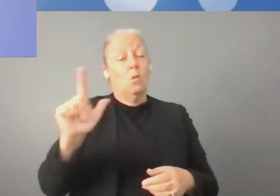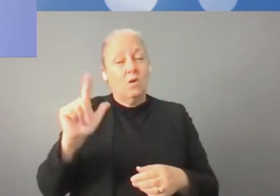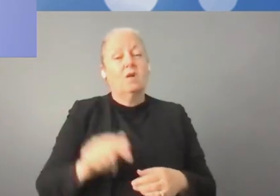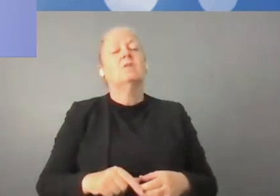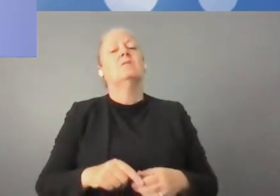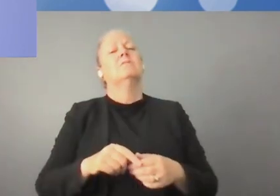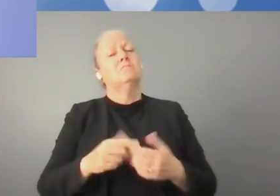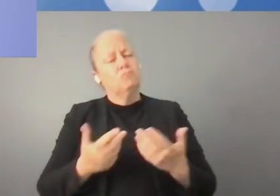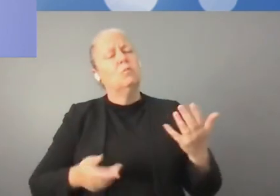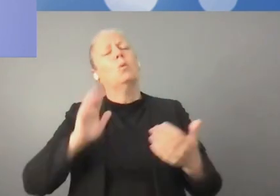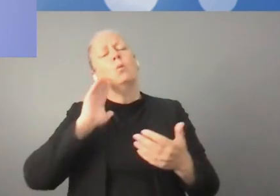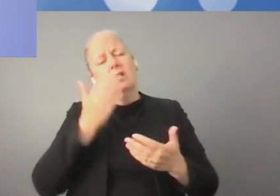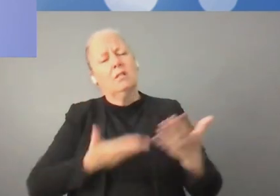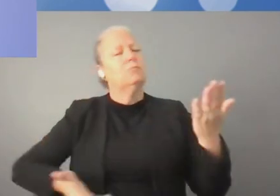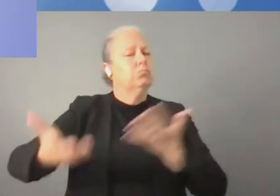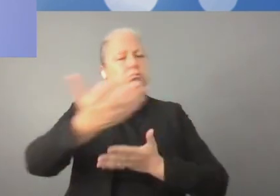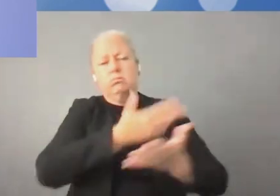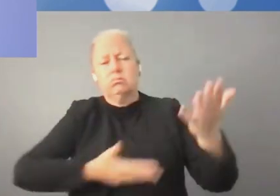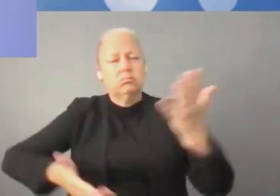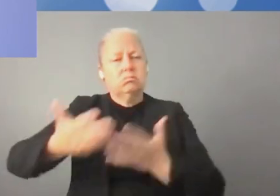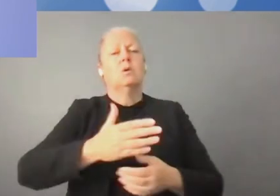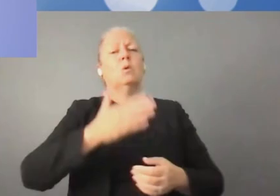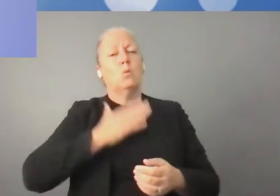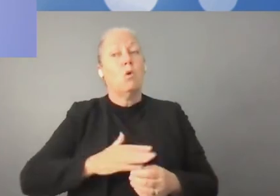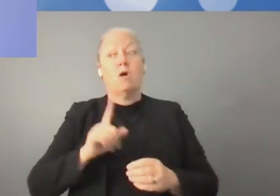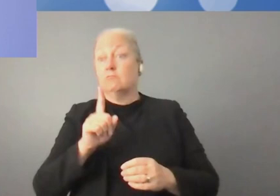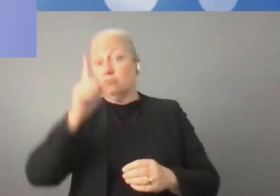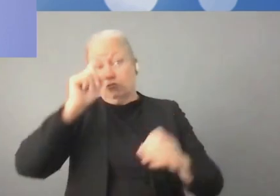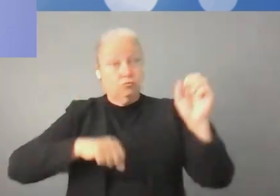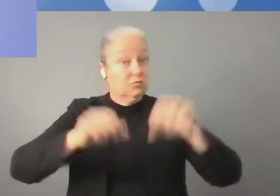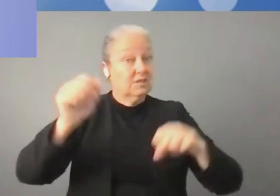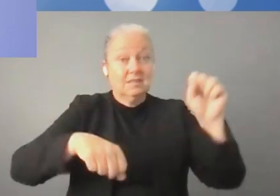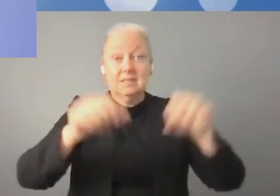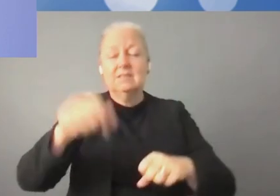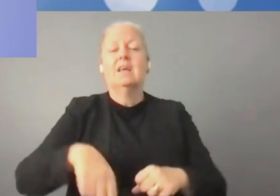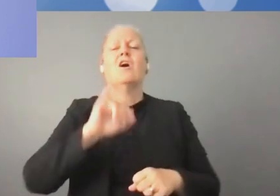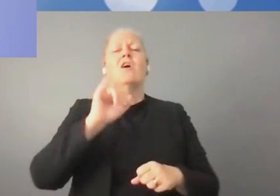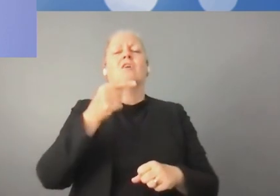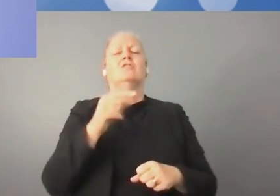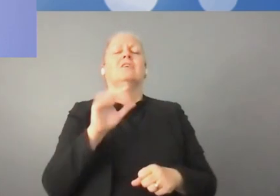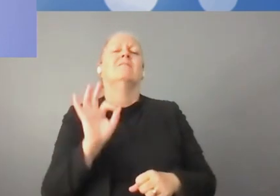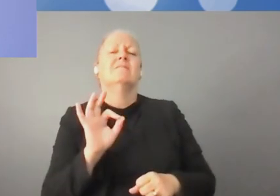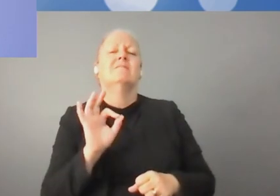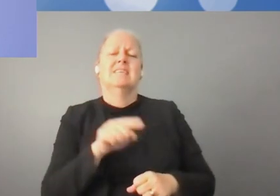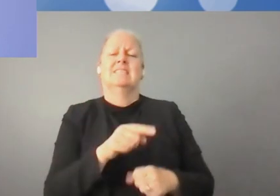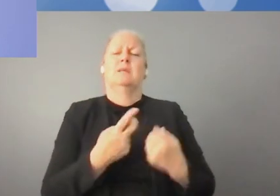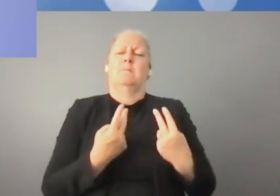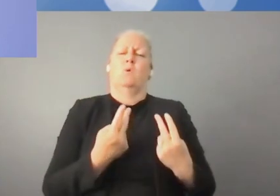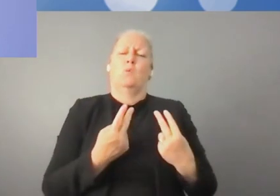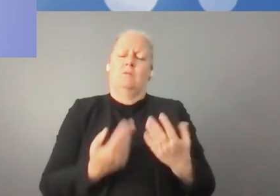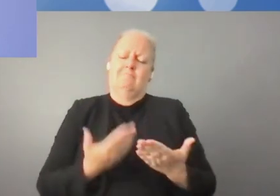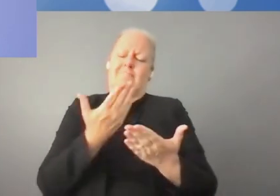abus. Donc nous faisons appel à vous tous de coopérer pour la création de